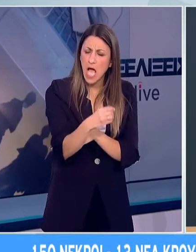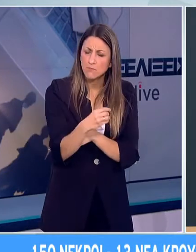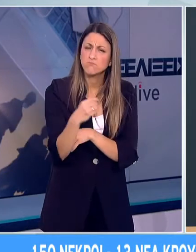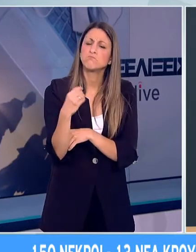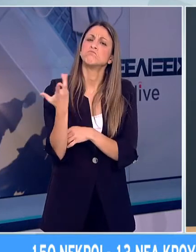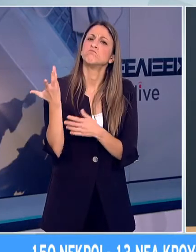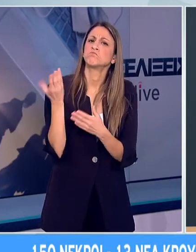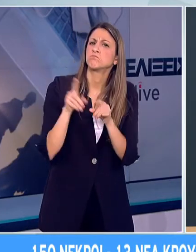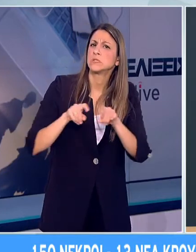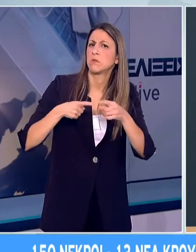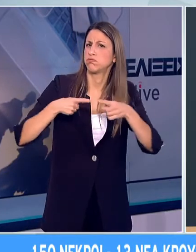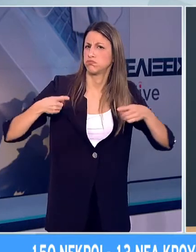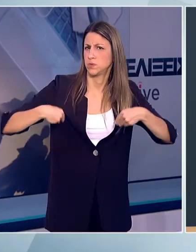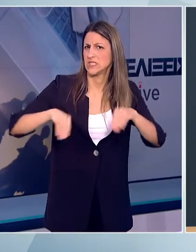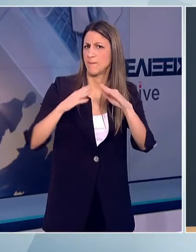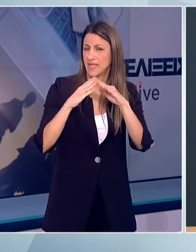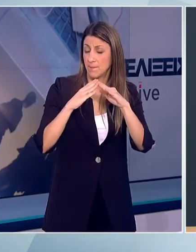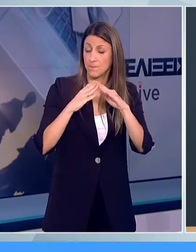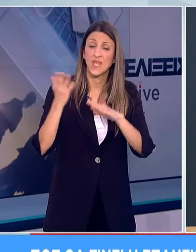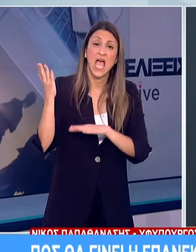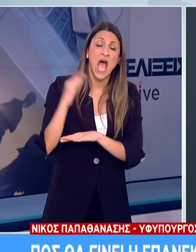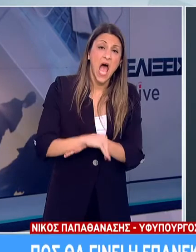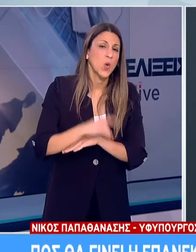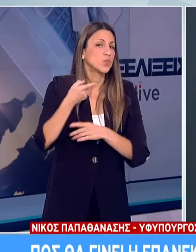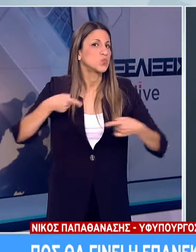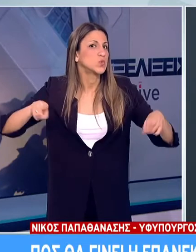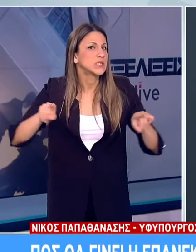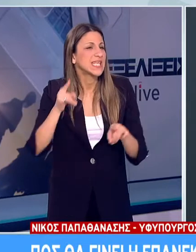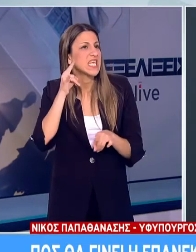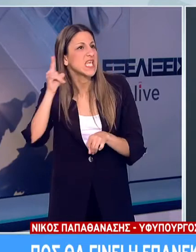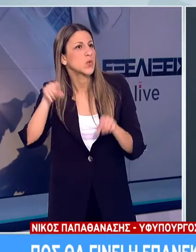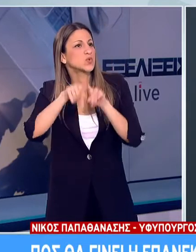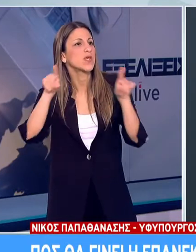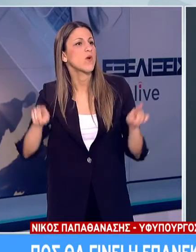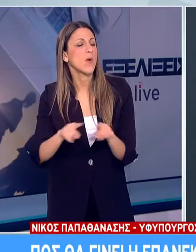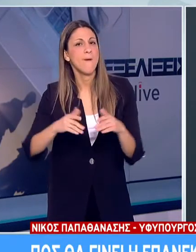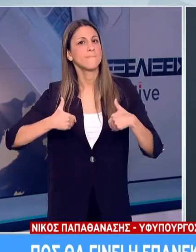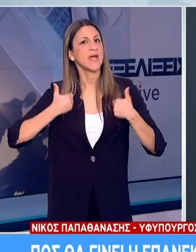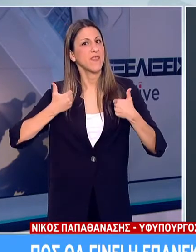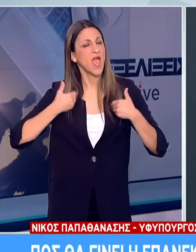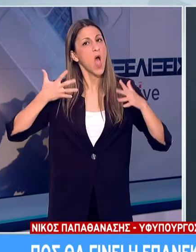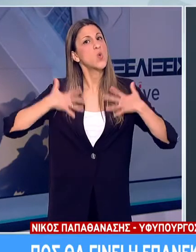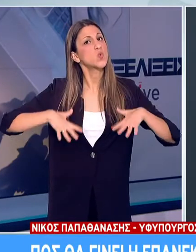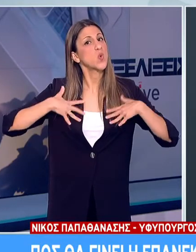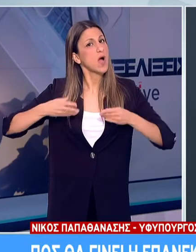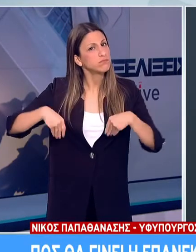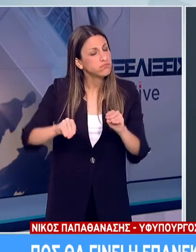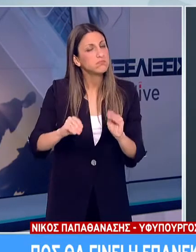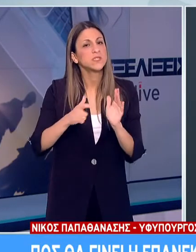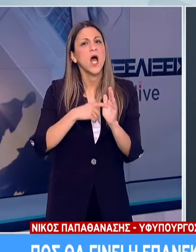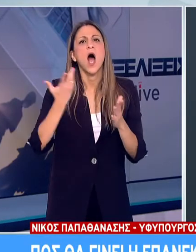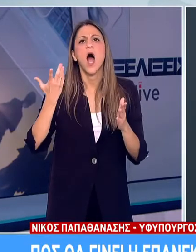οικιακής χρήσης, εγγραφών μουσικής και εικόνας, παιχνιδιών κάθε είδους, ενδυμάτων, υποδημάτων και